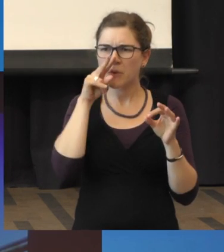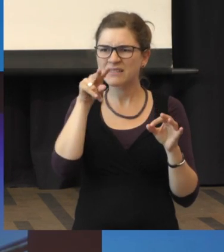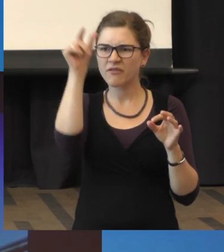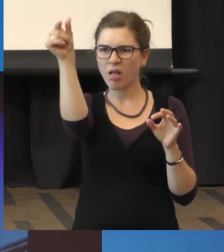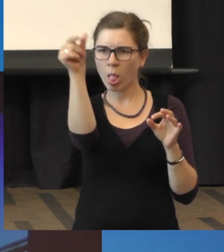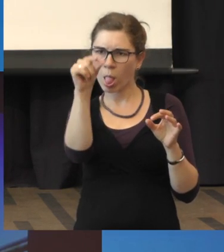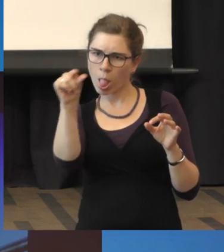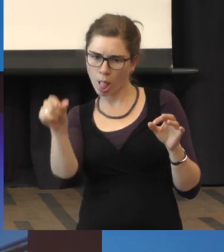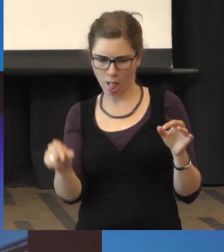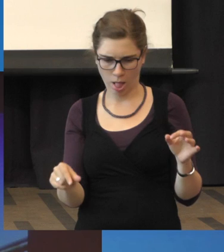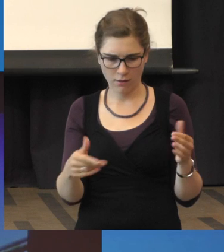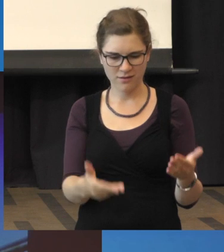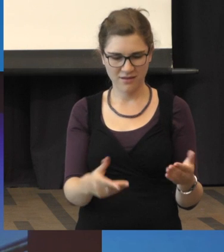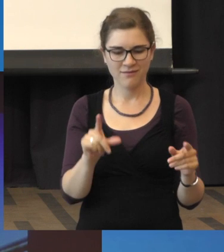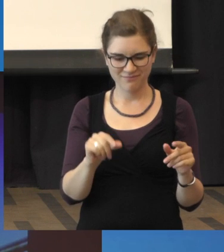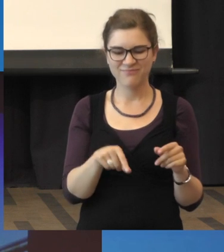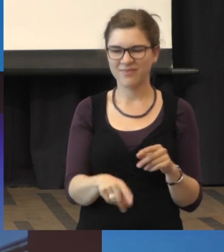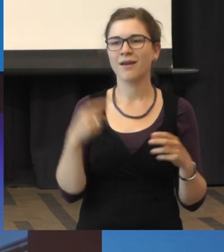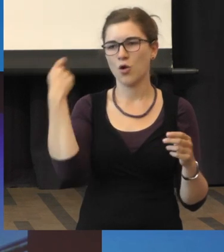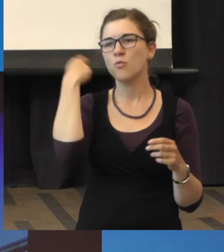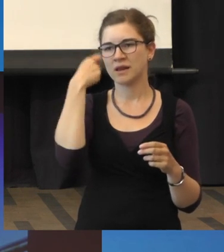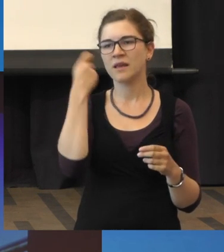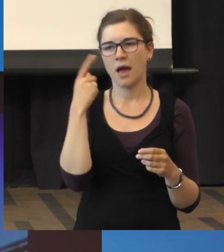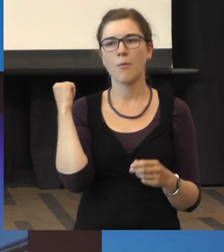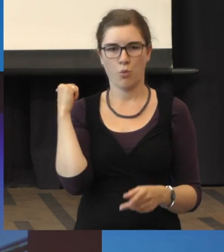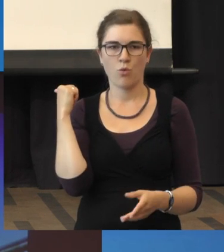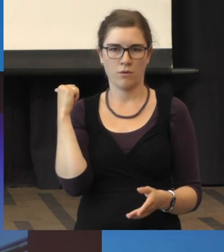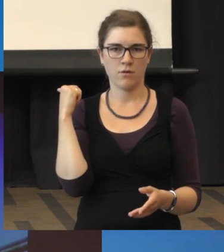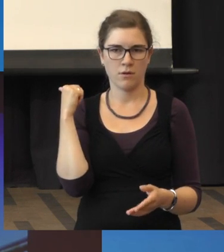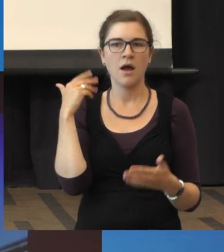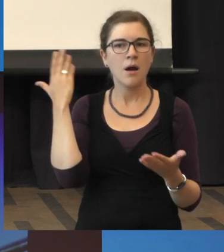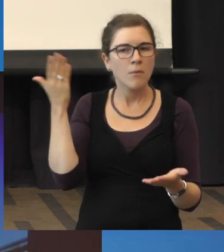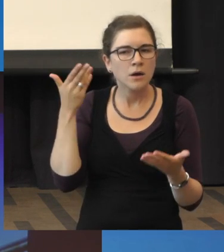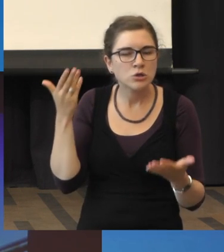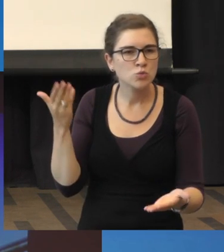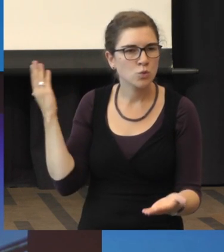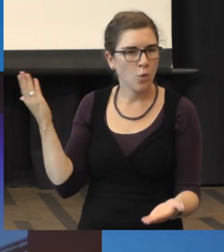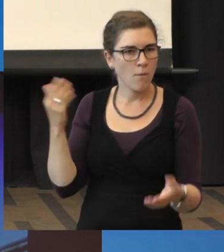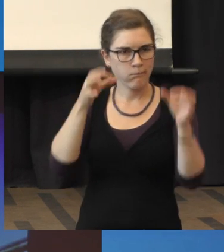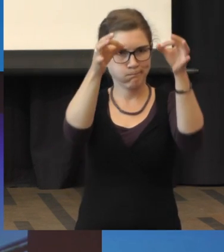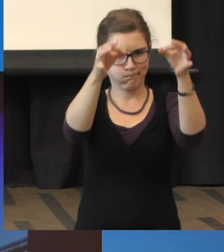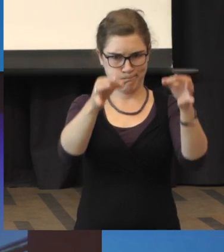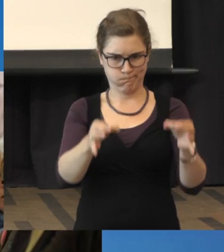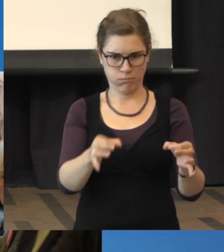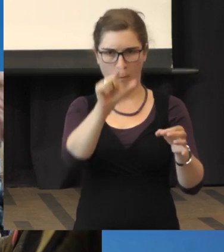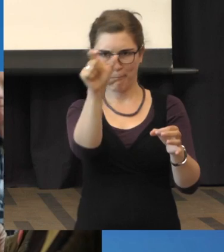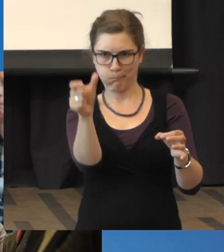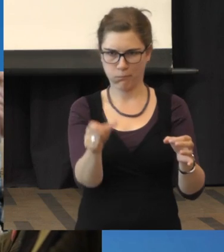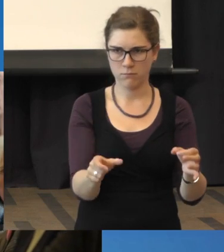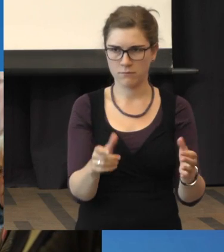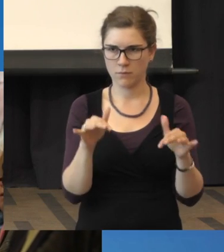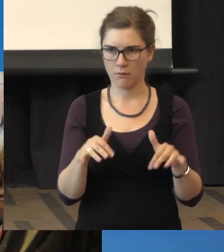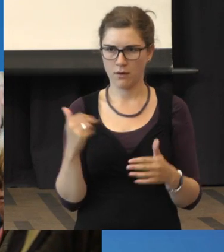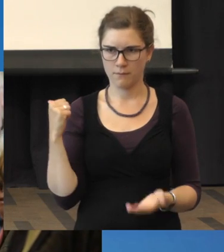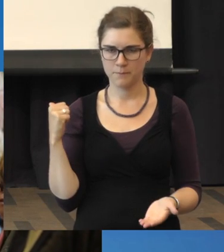dargestellt, so ein bisschen etwas übertrieben hier an diesem Bild, dass hier also auf einmal diese Säule so eine Ausbuchtung hat.